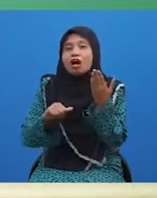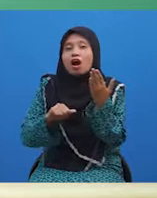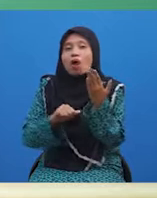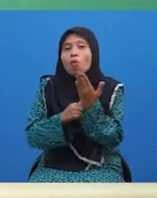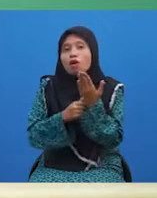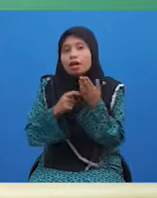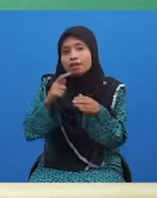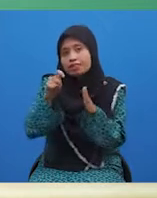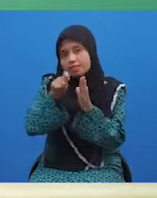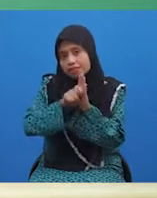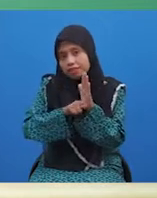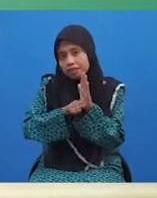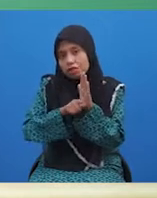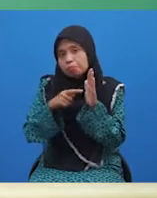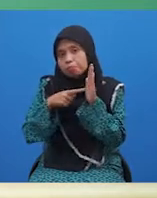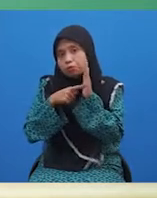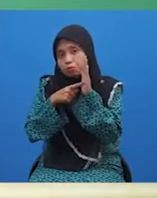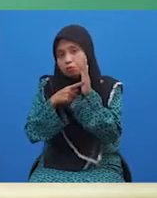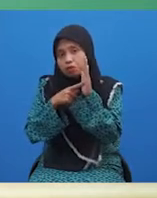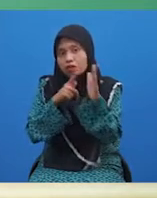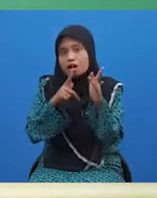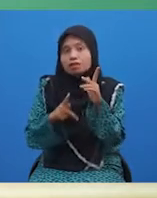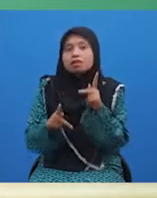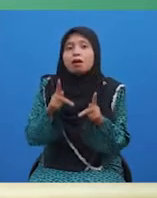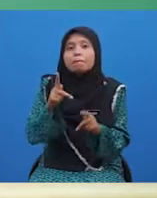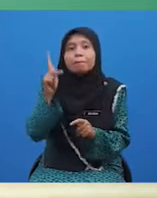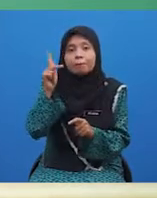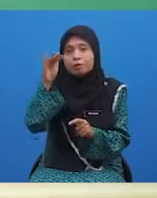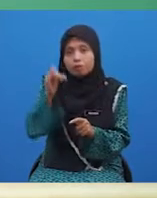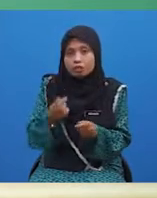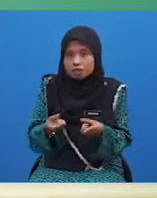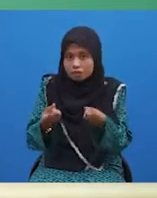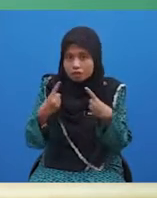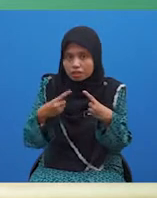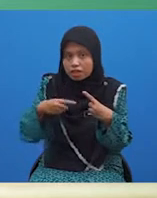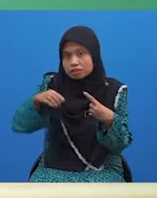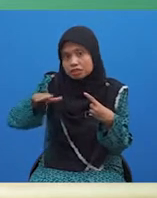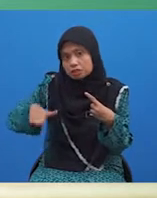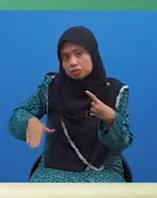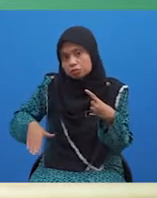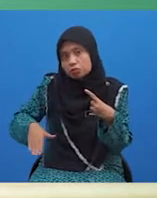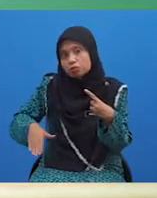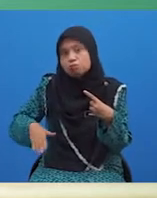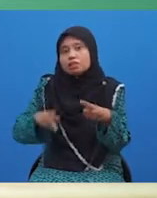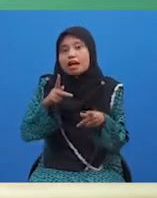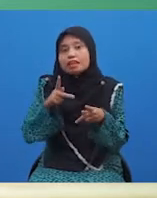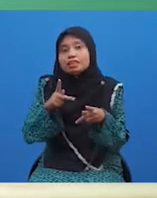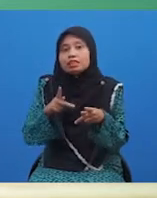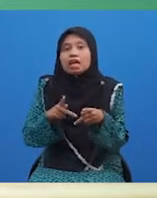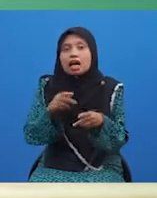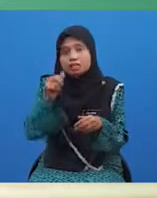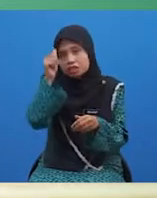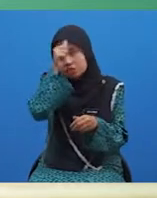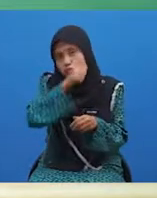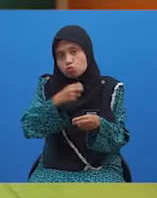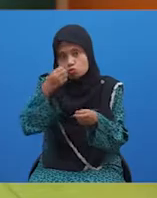bagi terlalu menunjukkan kata penguat yang hadir sebelum kata adjektif sukar.